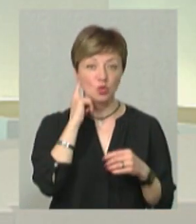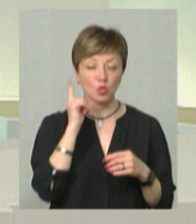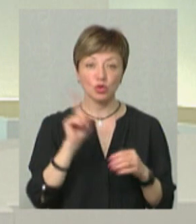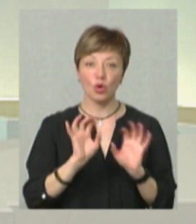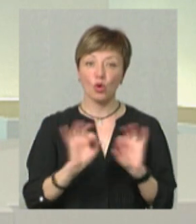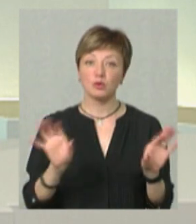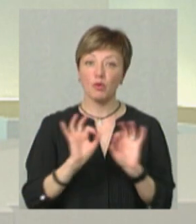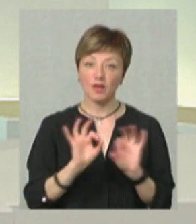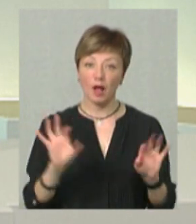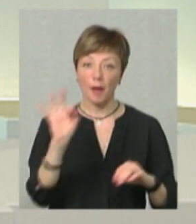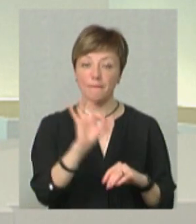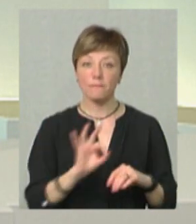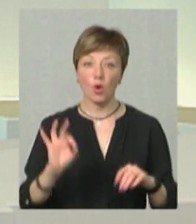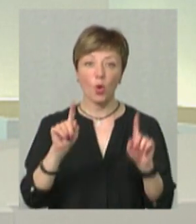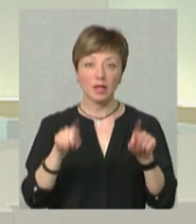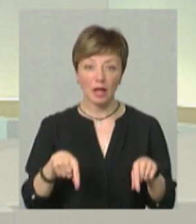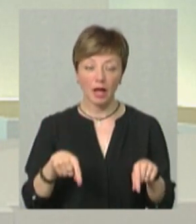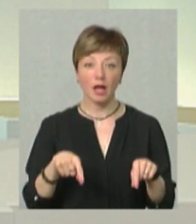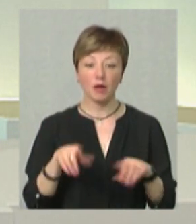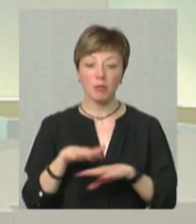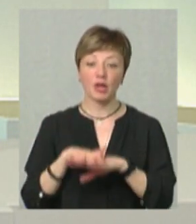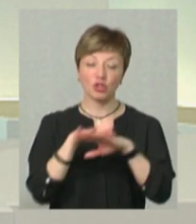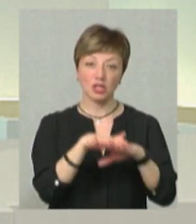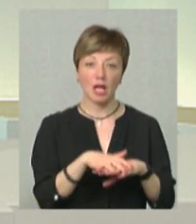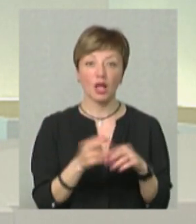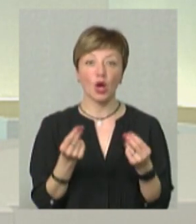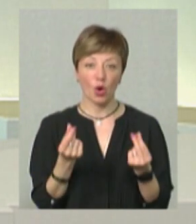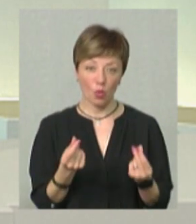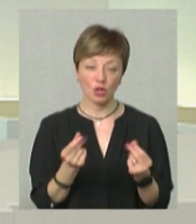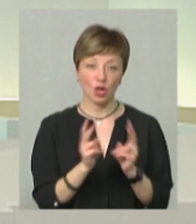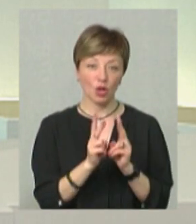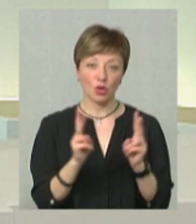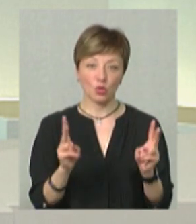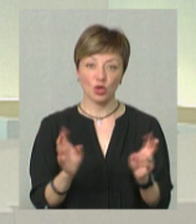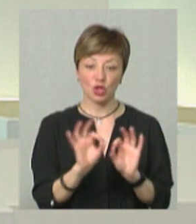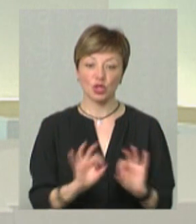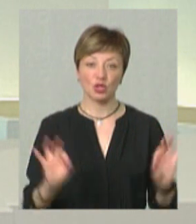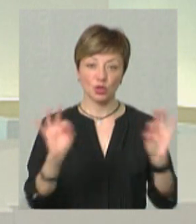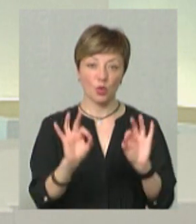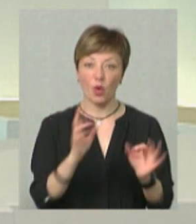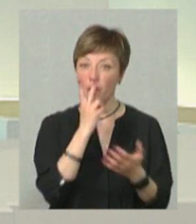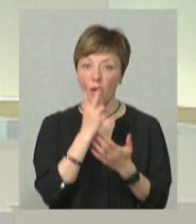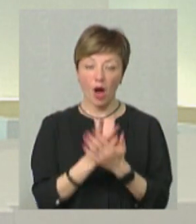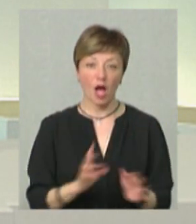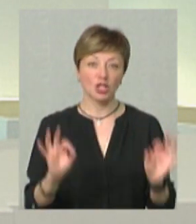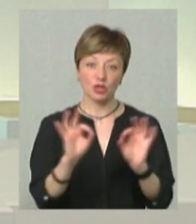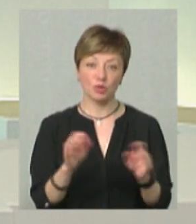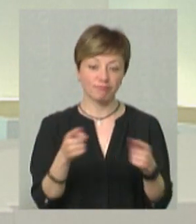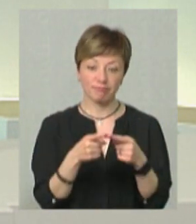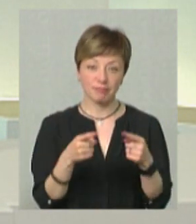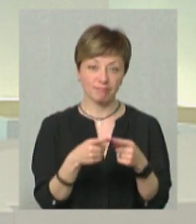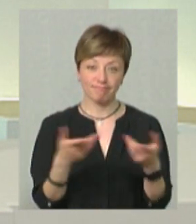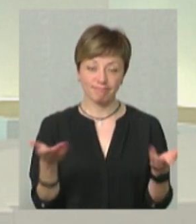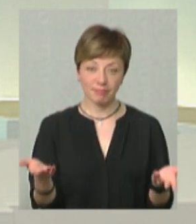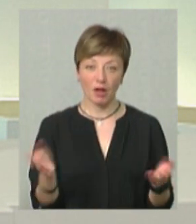що вони розповідали про те, що вони перечисляли гроші, і їм вже ніхто нічого не показував, нічого вони не зняли і,